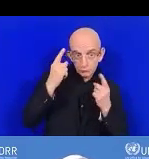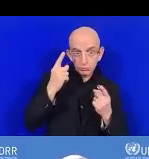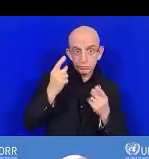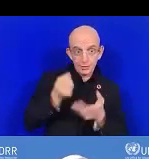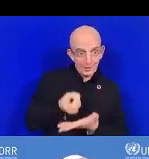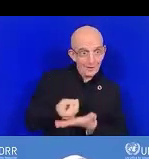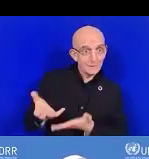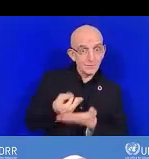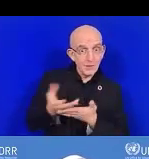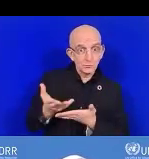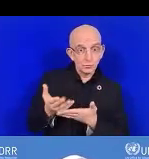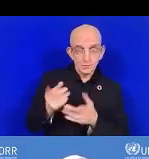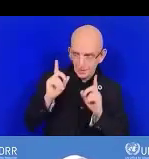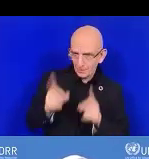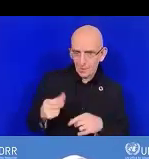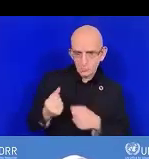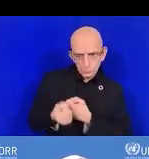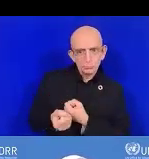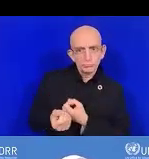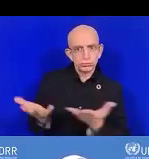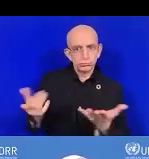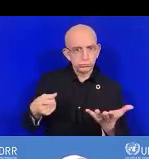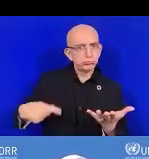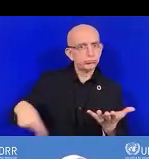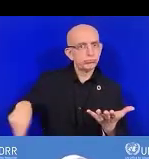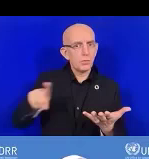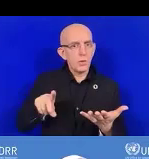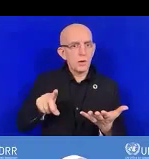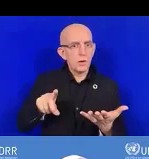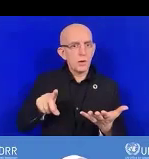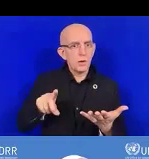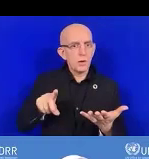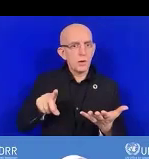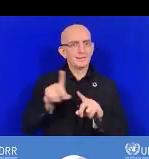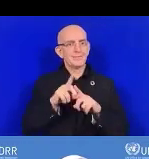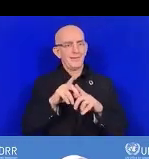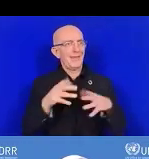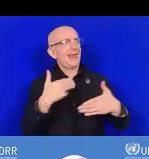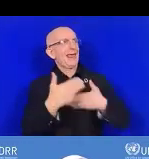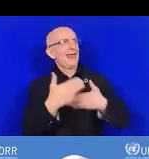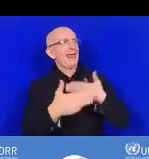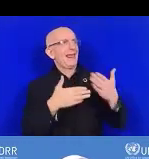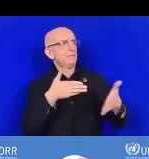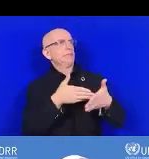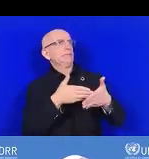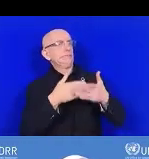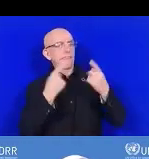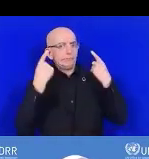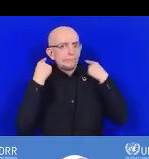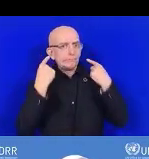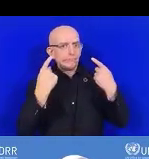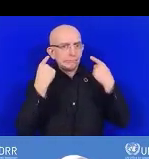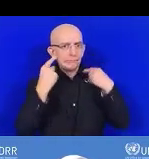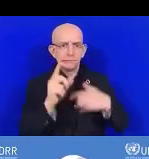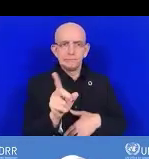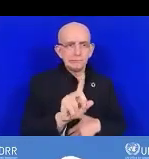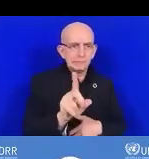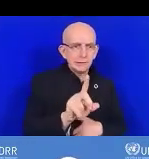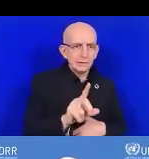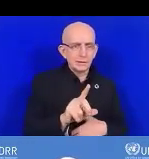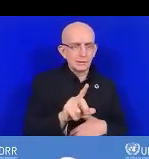'information et au lieu physique où se déroulent les activités. Les gouvernements locaux devraient